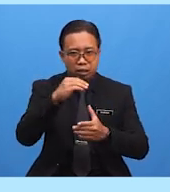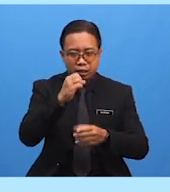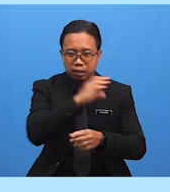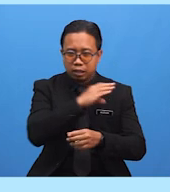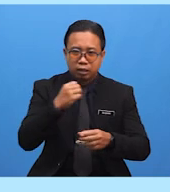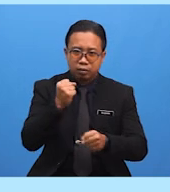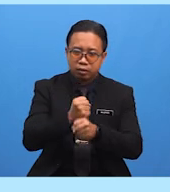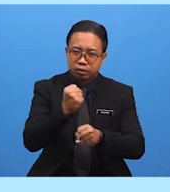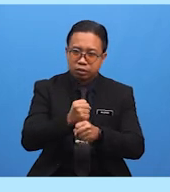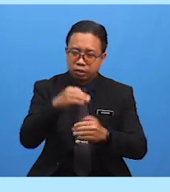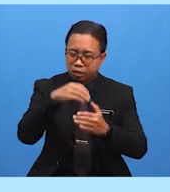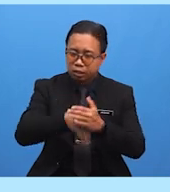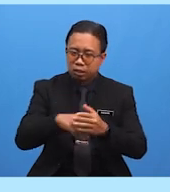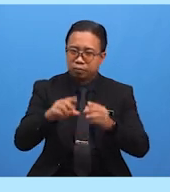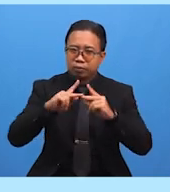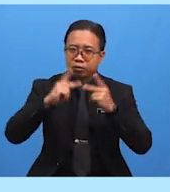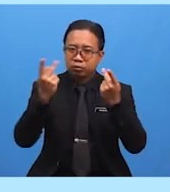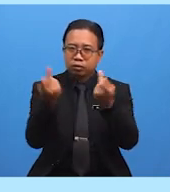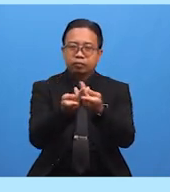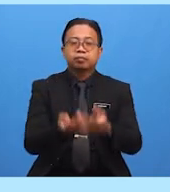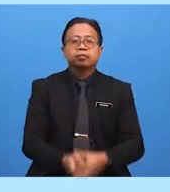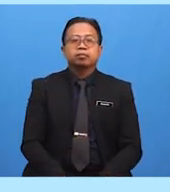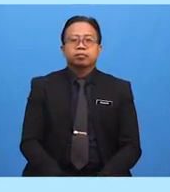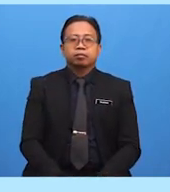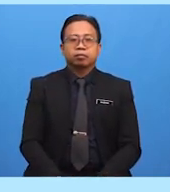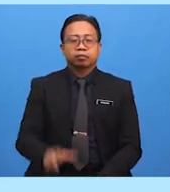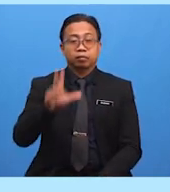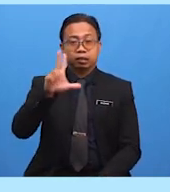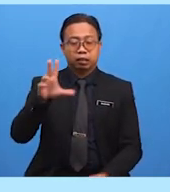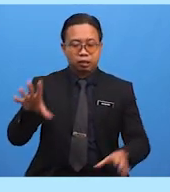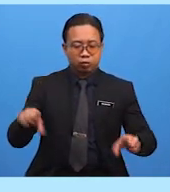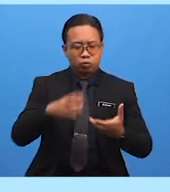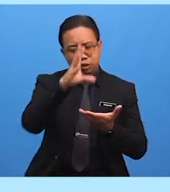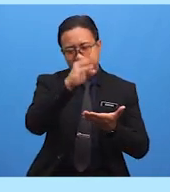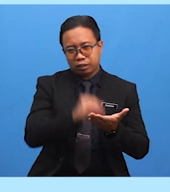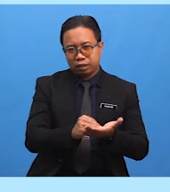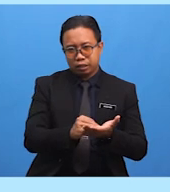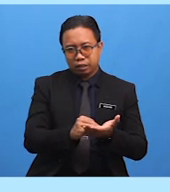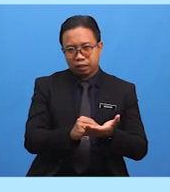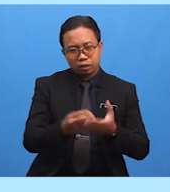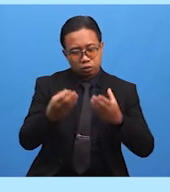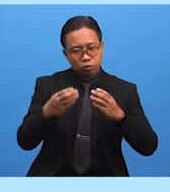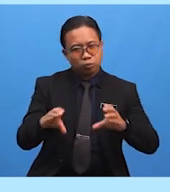Pasukan Ketiga Membuat Catatan Dan Cuba Meneroka